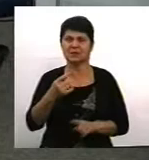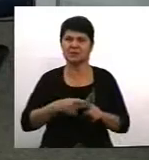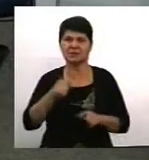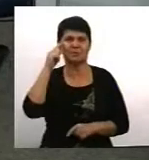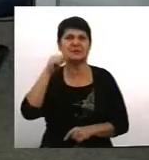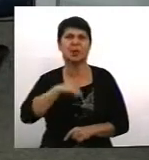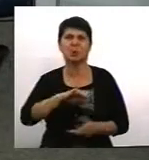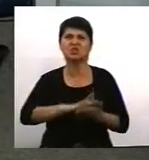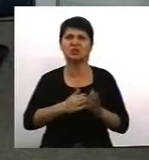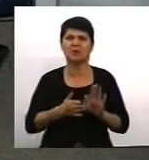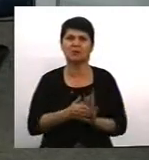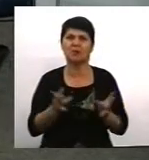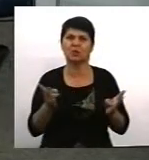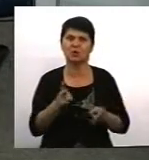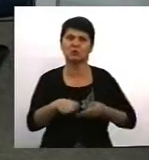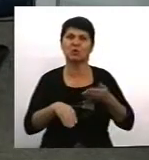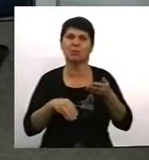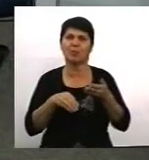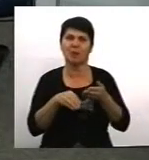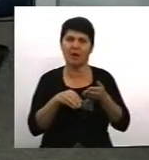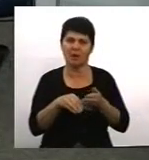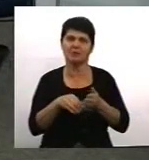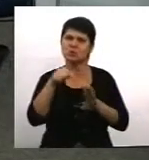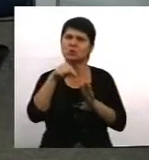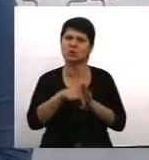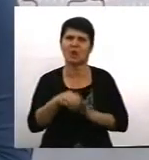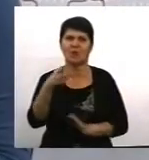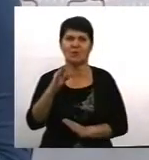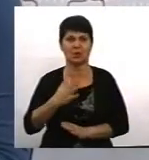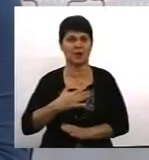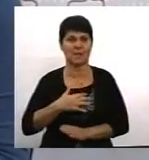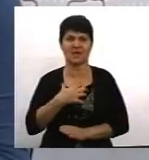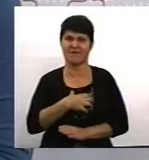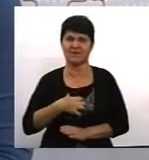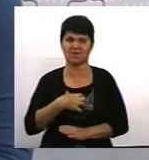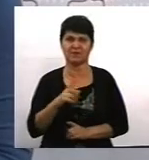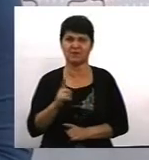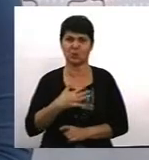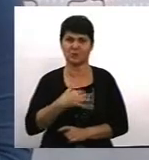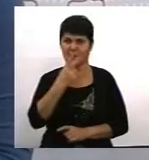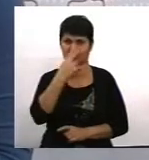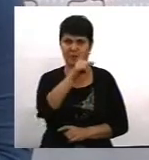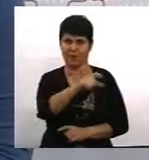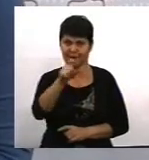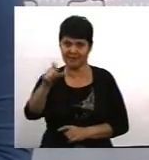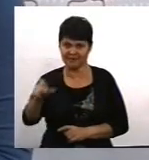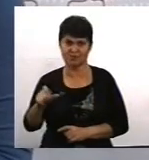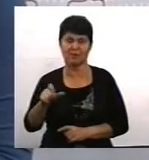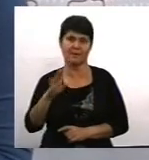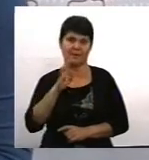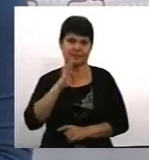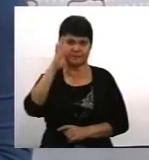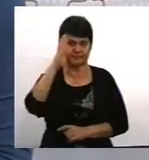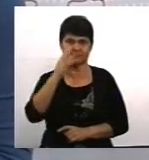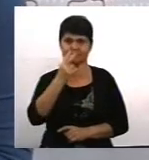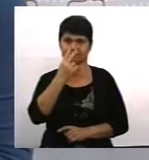тут потрібно допомагати суттю. Тут для мене дуже важливий такий меседж, щоб наші глядачі і глядачки зрозуміли будь-яка жінка.